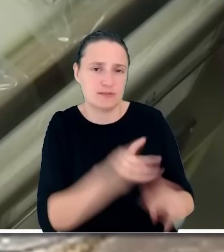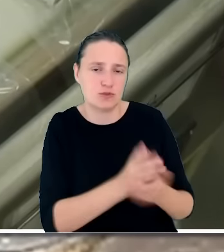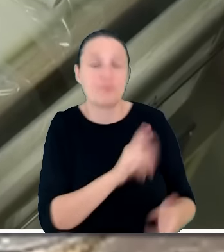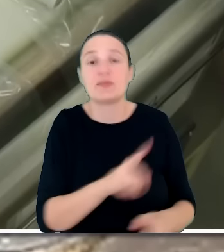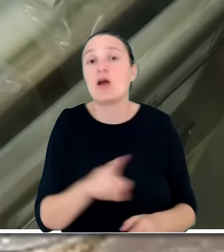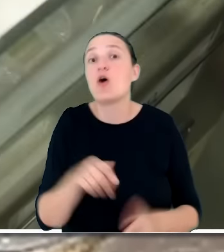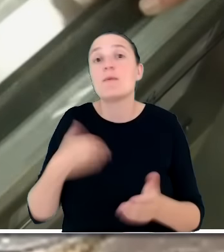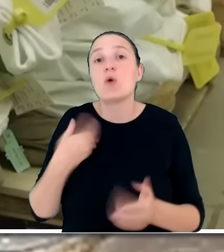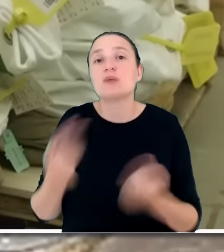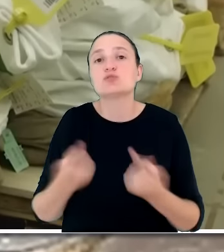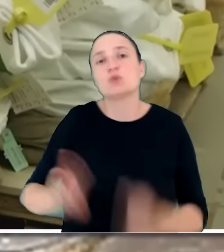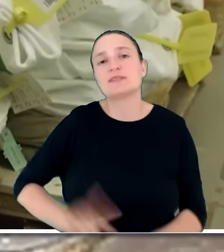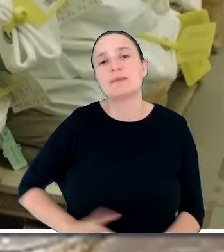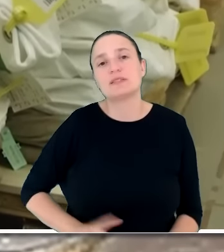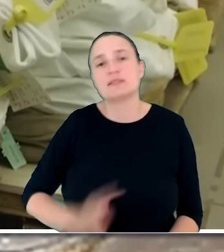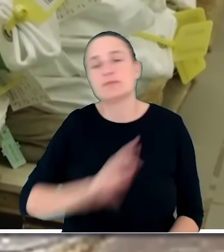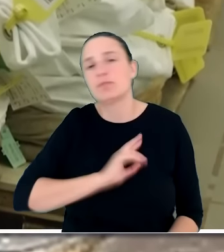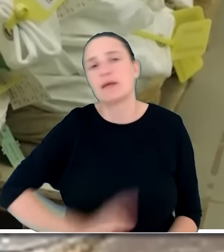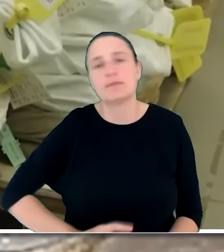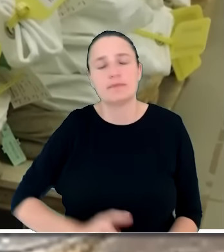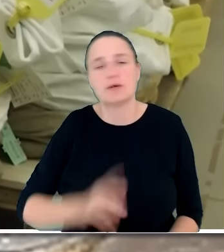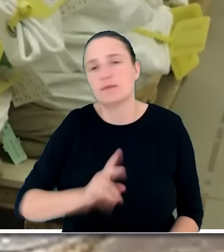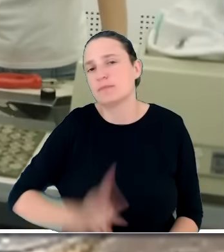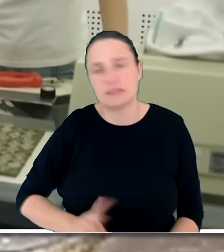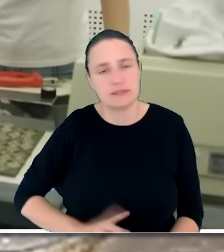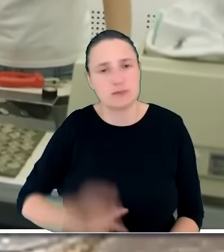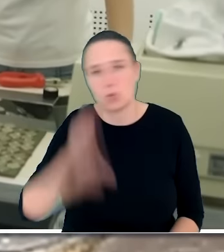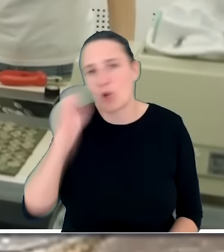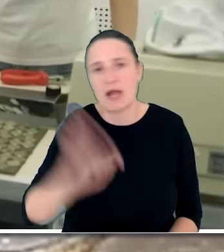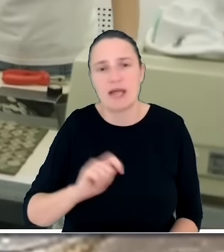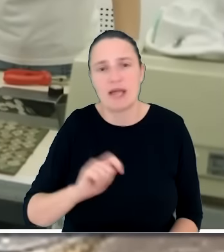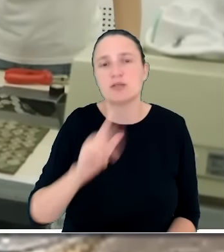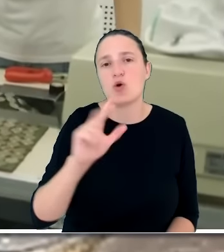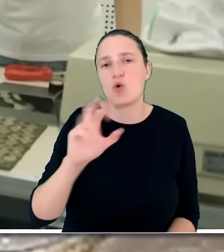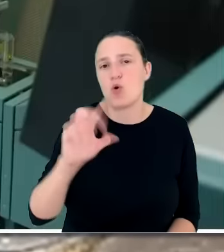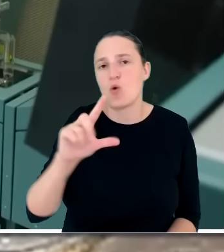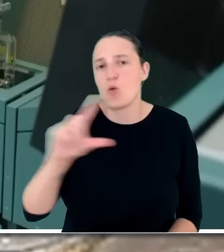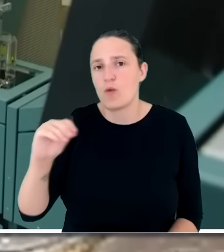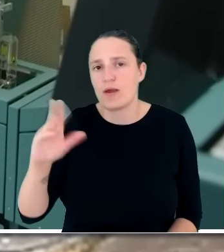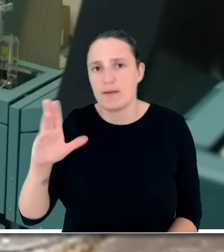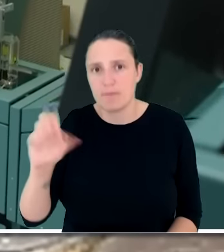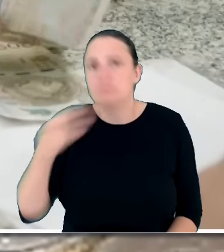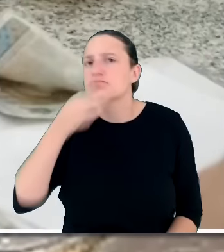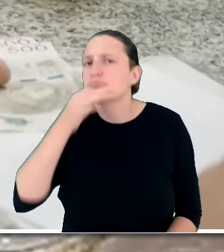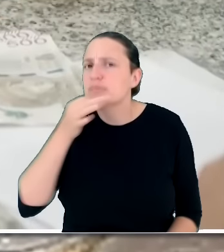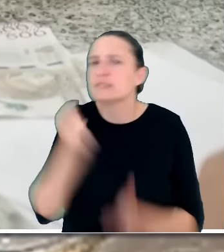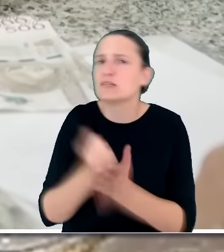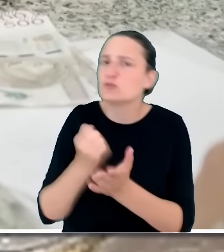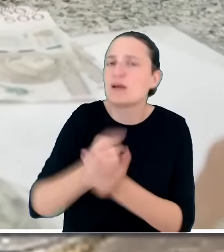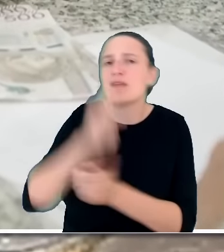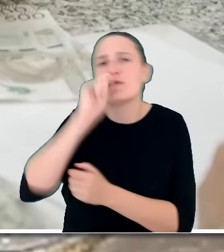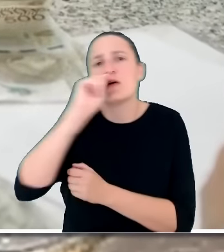pytany o kwestie Wołynia, kwestie naszych trudnych, krwawych kart z